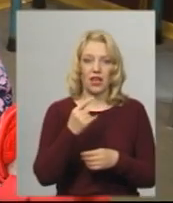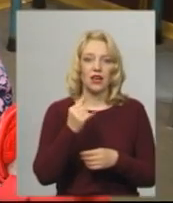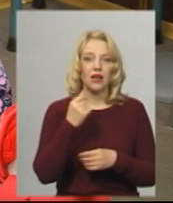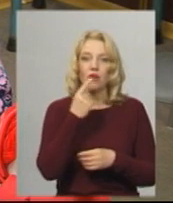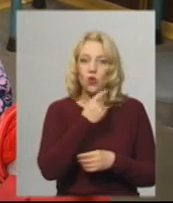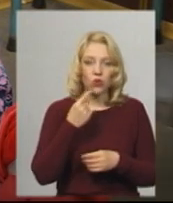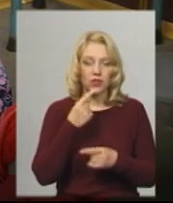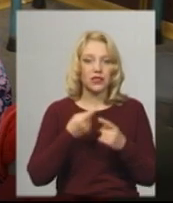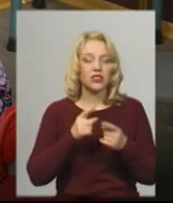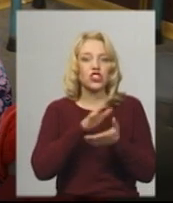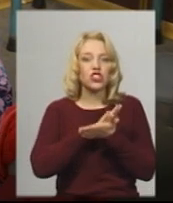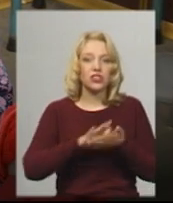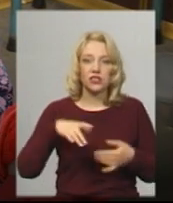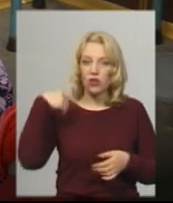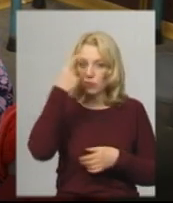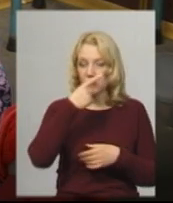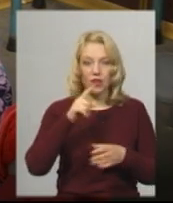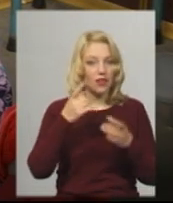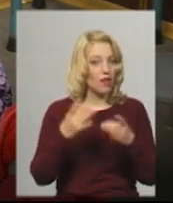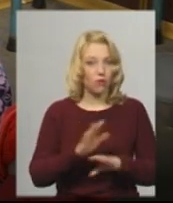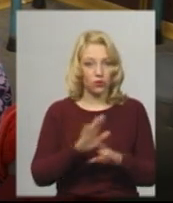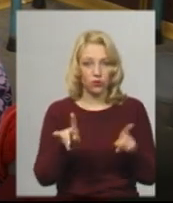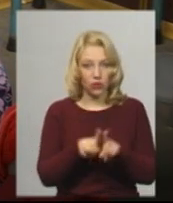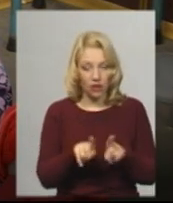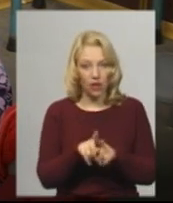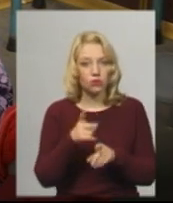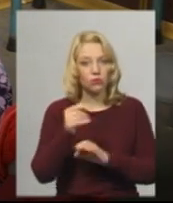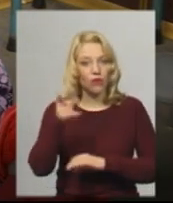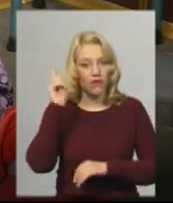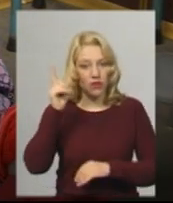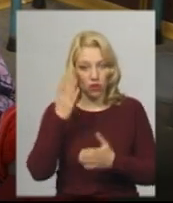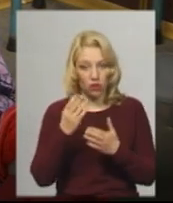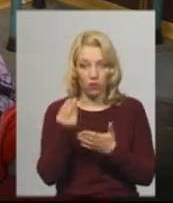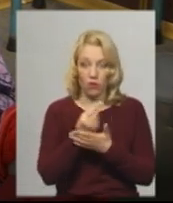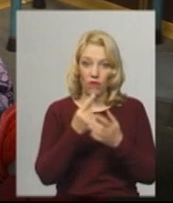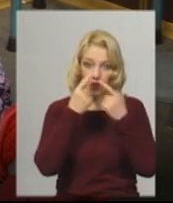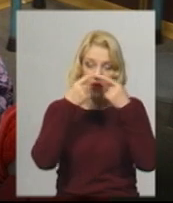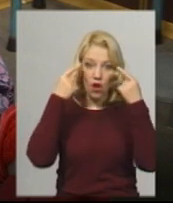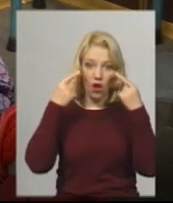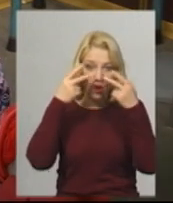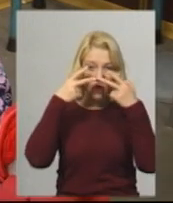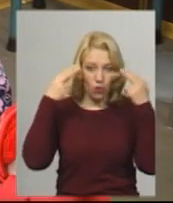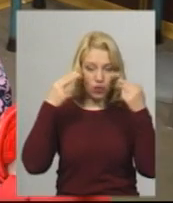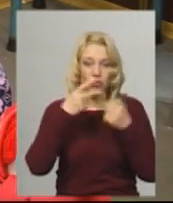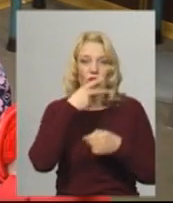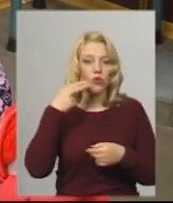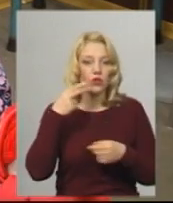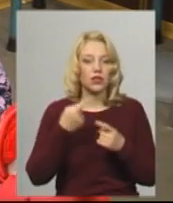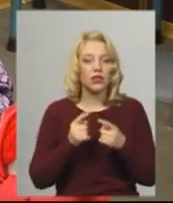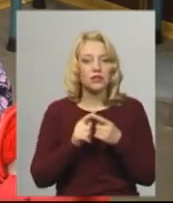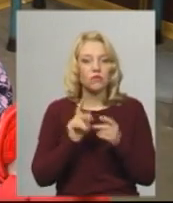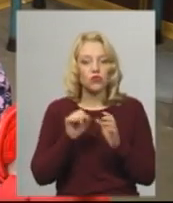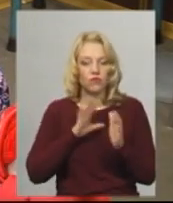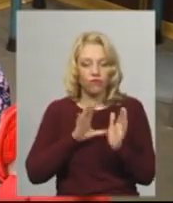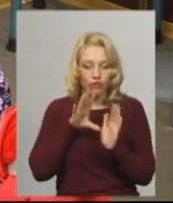так. Тому що вдавнено вважалося, що якщо прималювати очі і рот, то через це в ляльку може війти щось